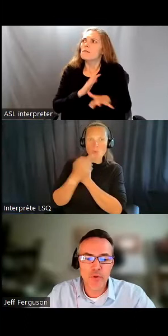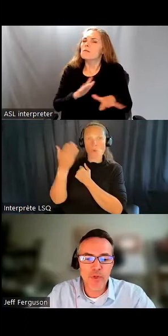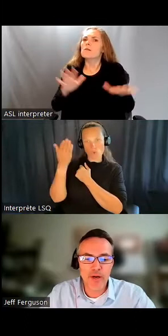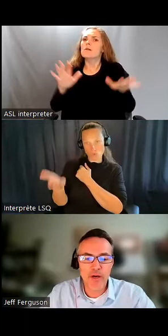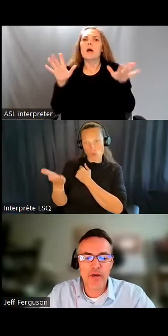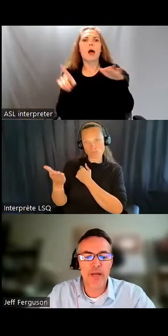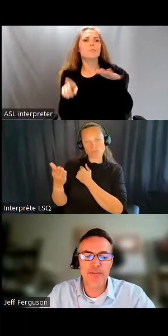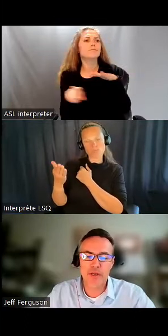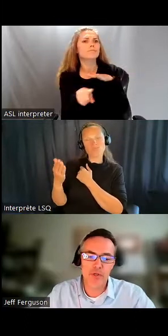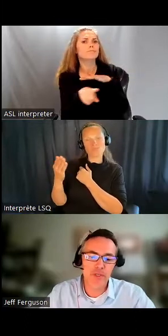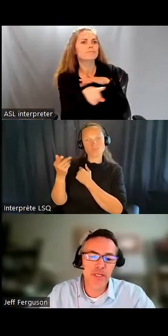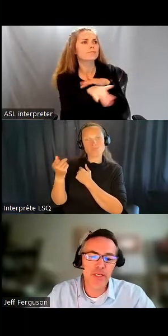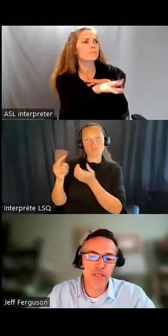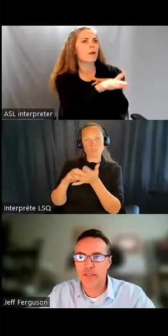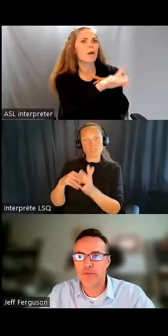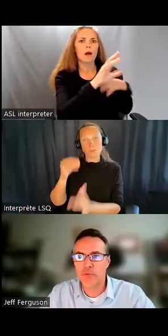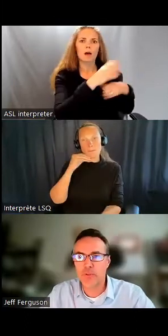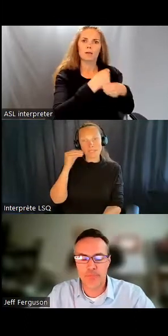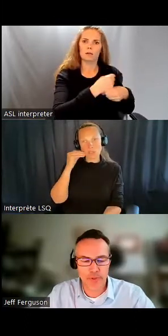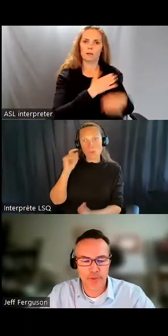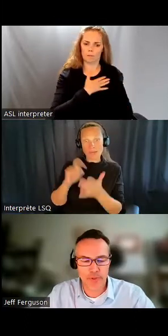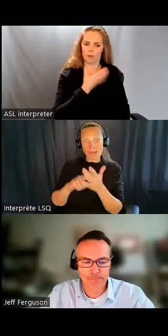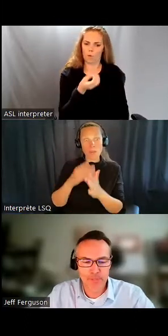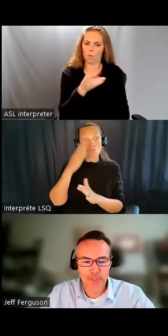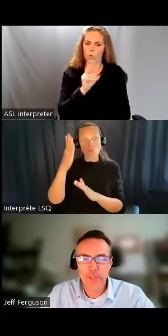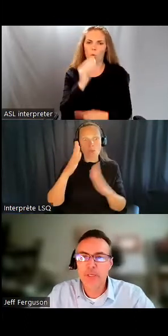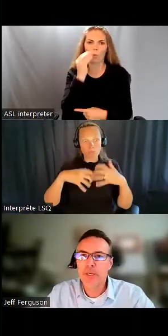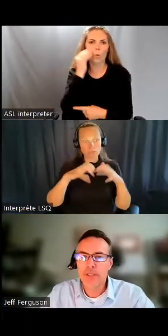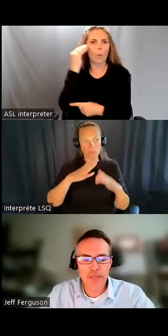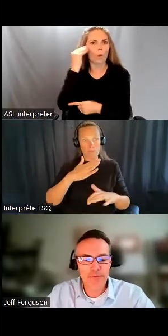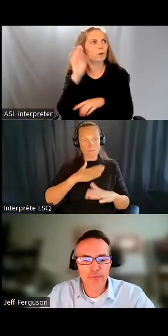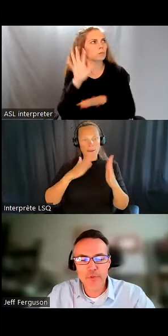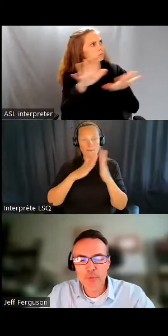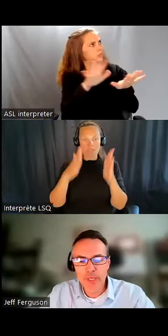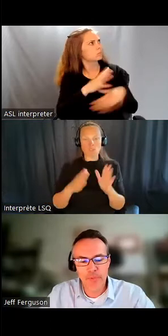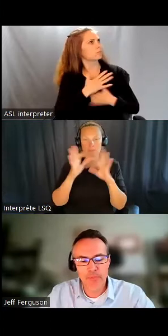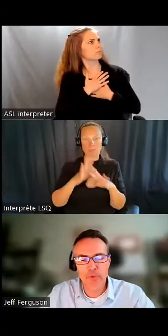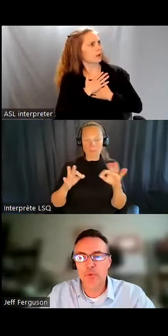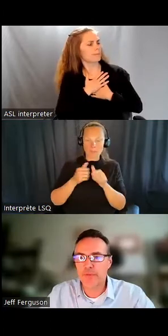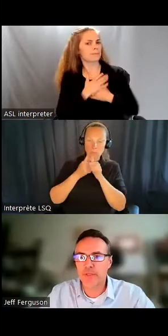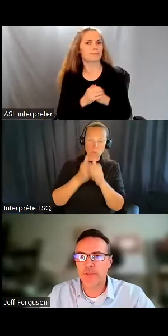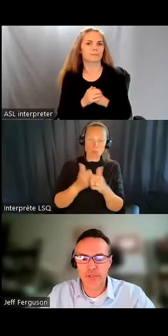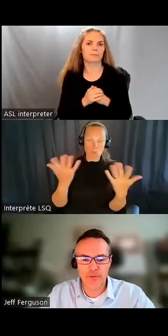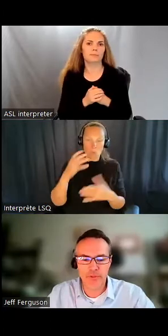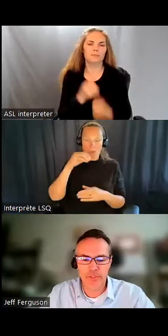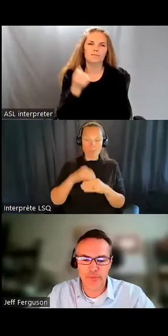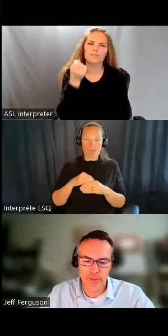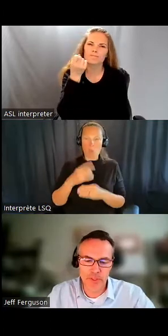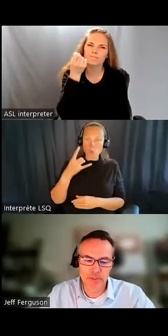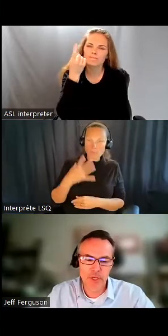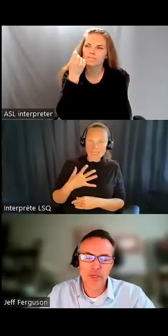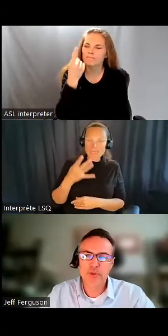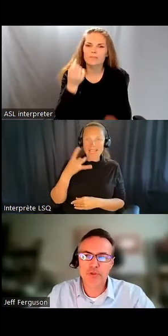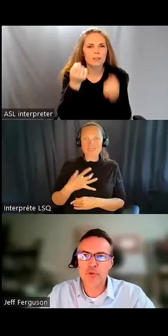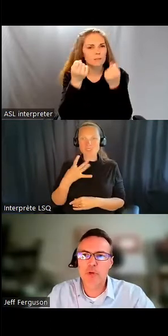maison qui reflète qui nous sommes en tant que personnes uniques et individuelles. Mais pour beaucoup trop de